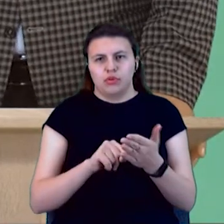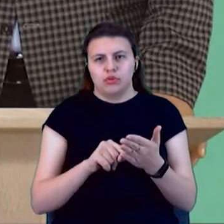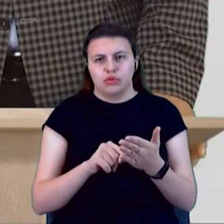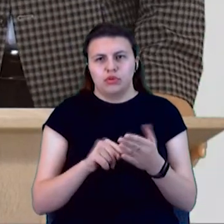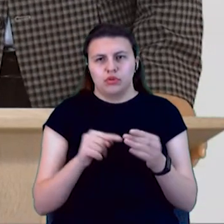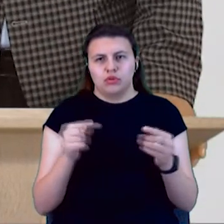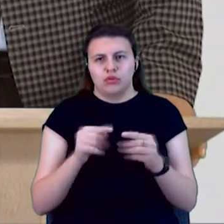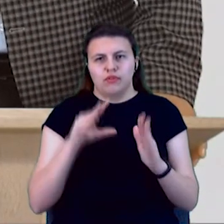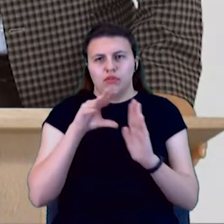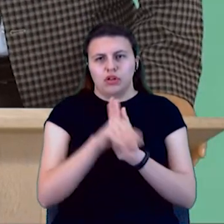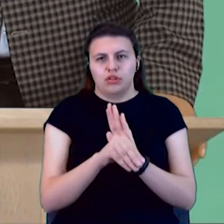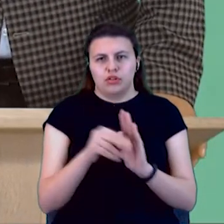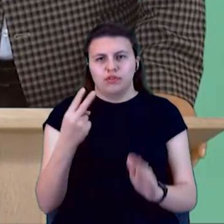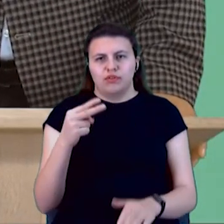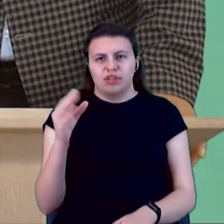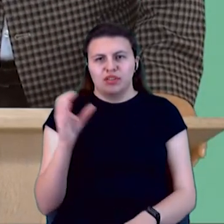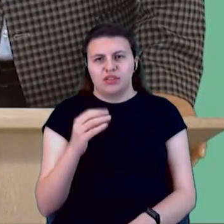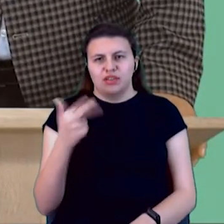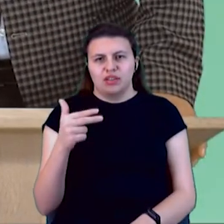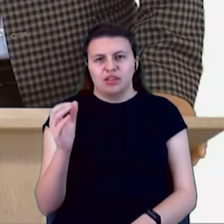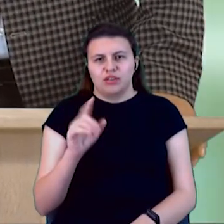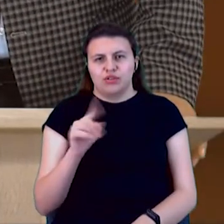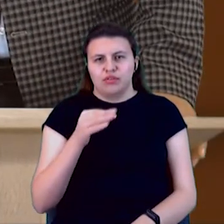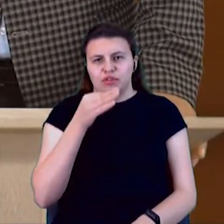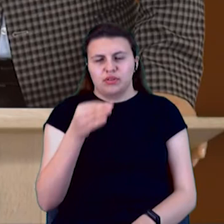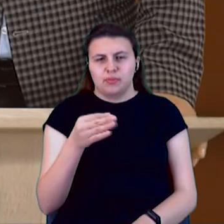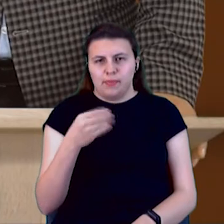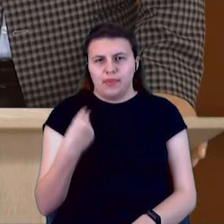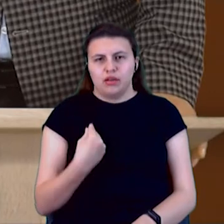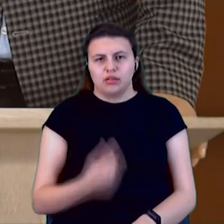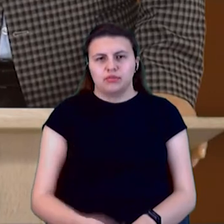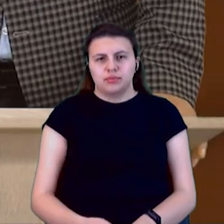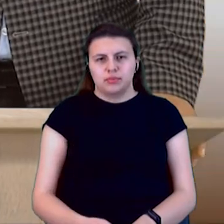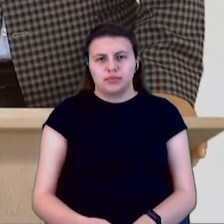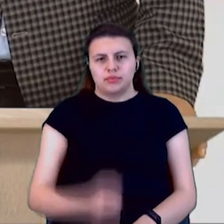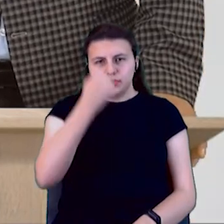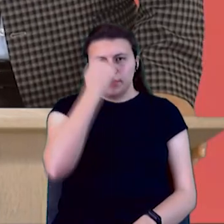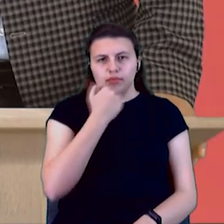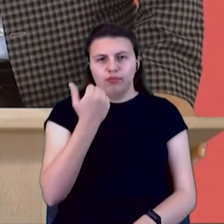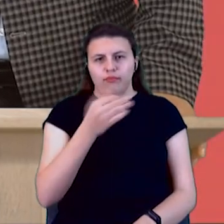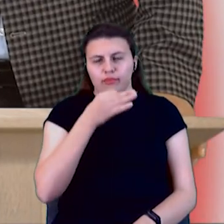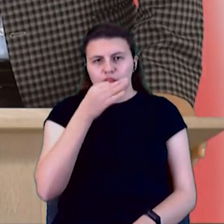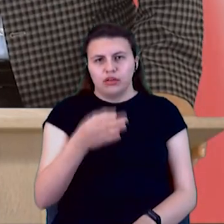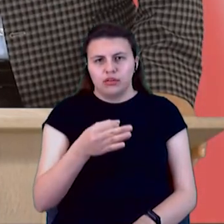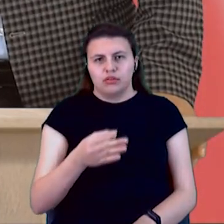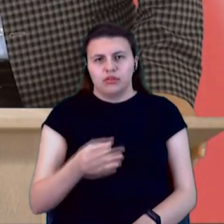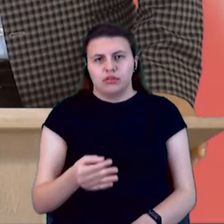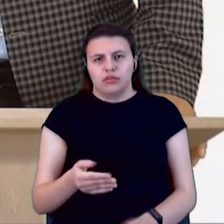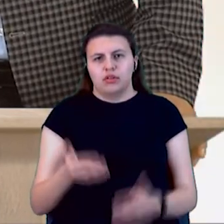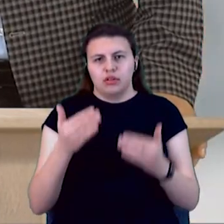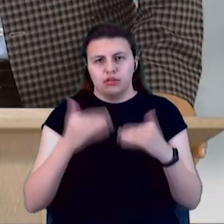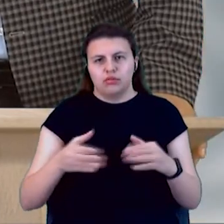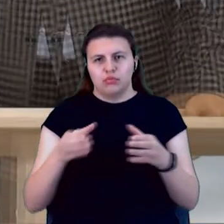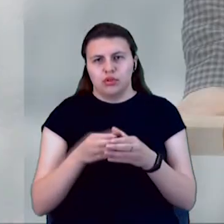вкладатися в 20 секунд, або 30, які ви виділили. Дякую вам за відповідь, пане Володимире. Переходимо до нашого наступного блоку. Це